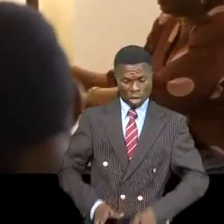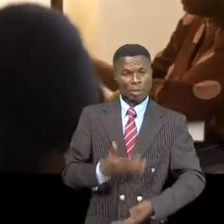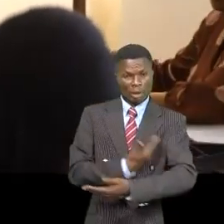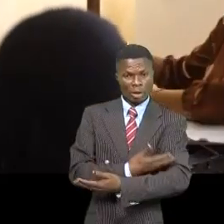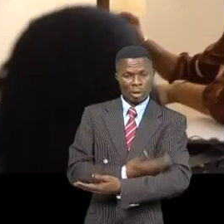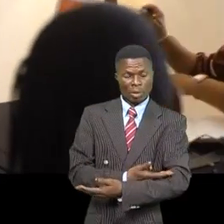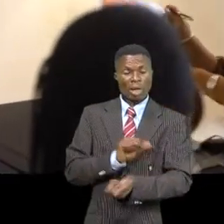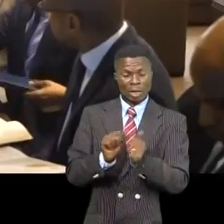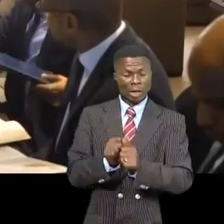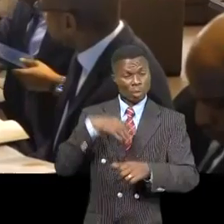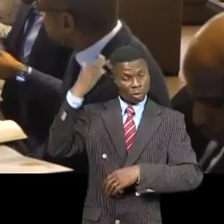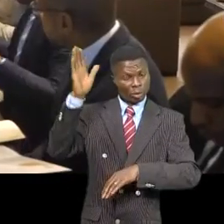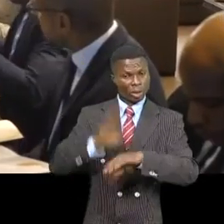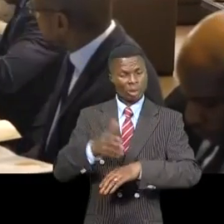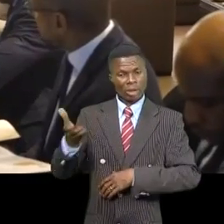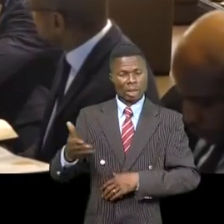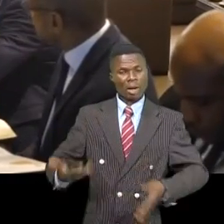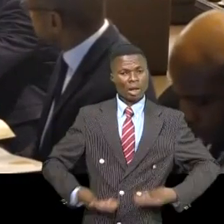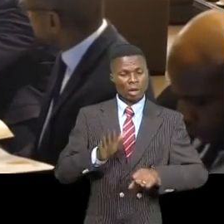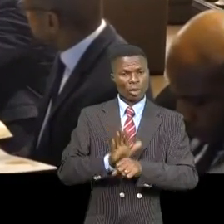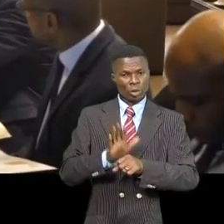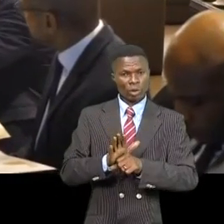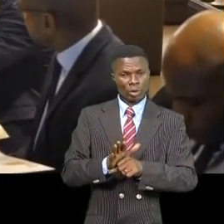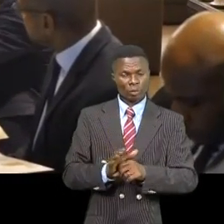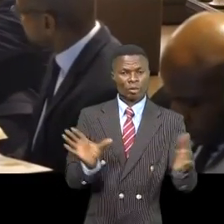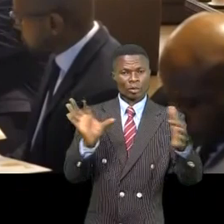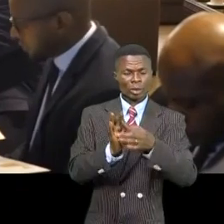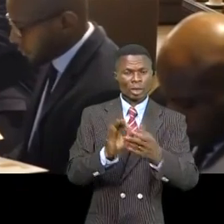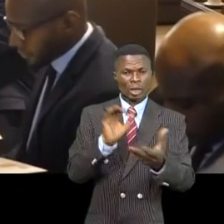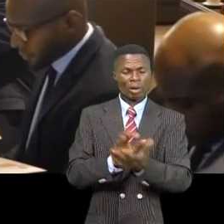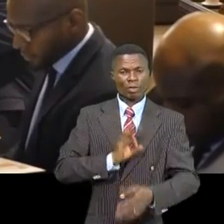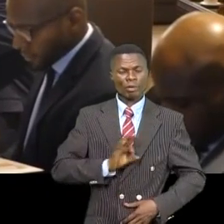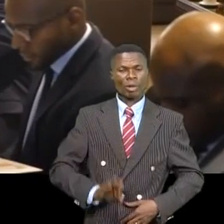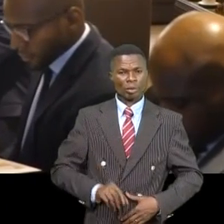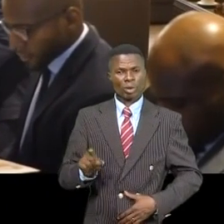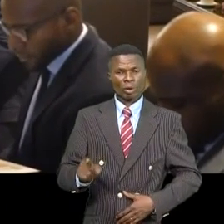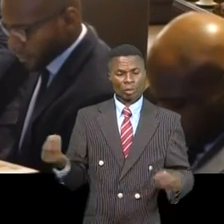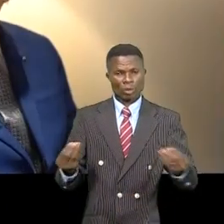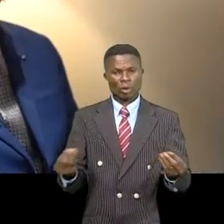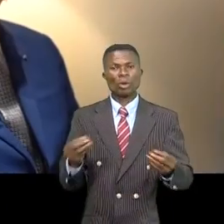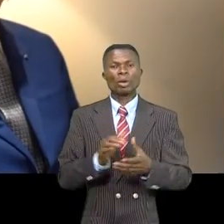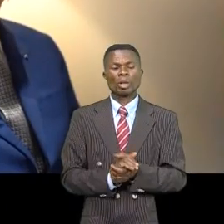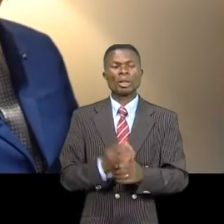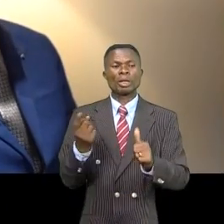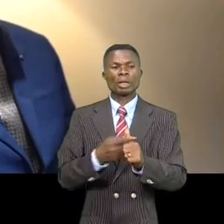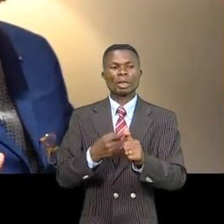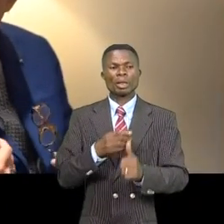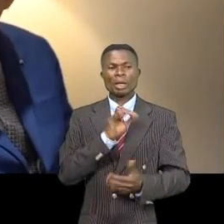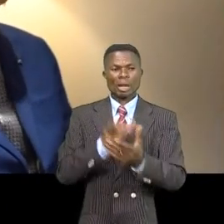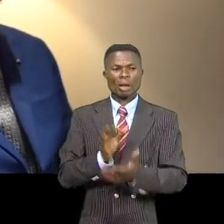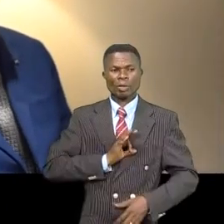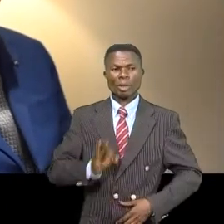qui aura des problèmes plus tard. Je suis très heureux de le faire avec la première dame de RDC parce que d'abord, elle est